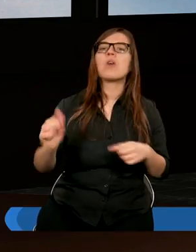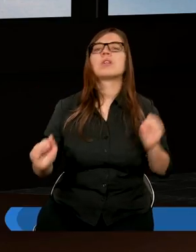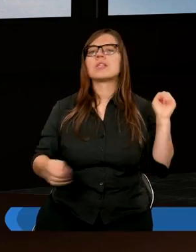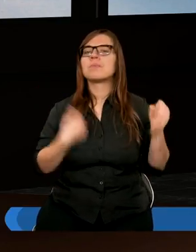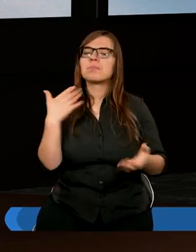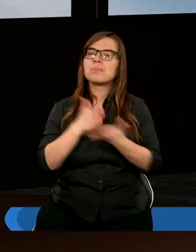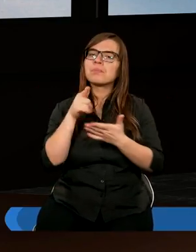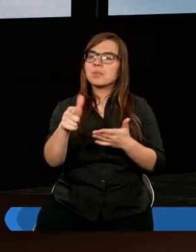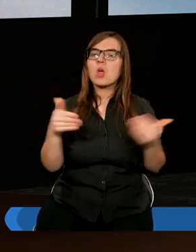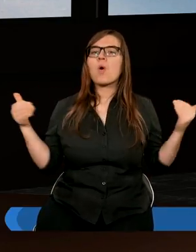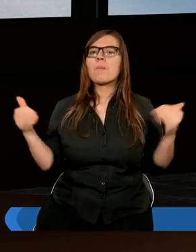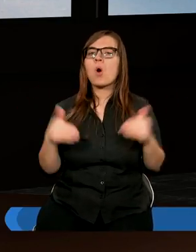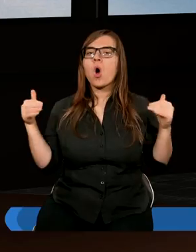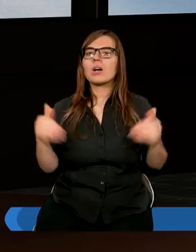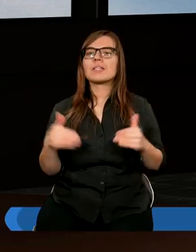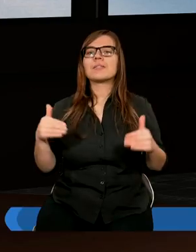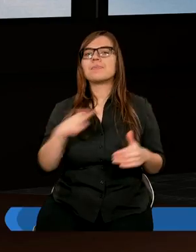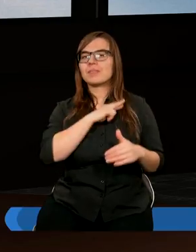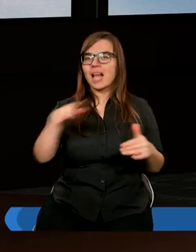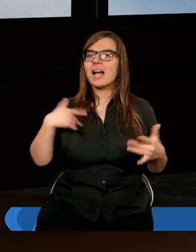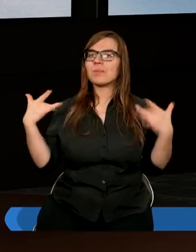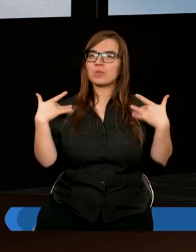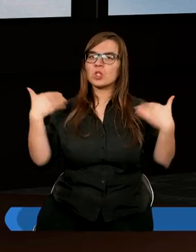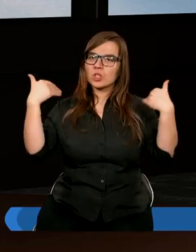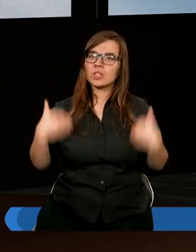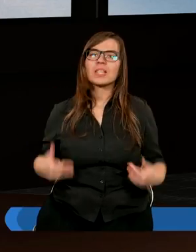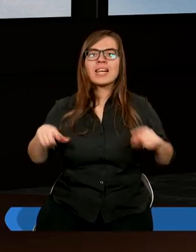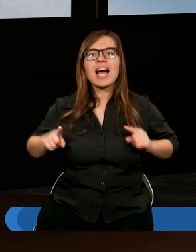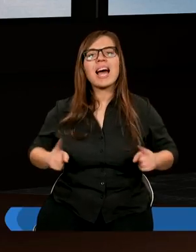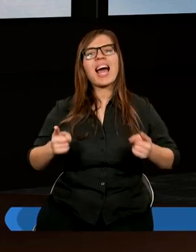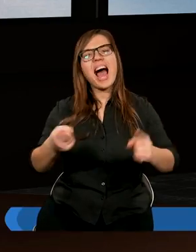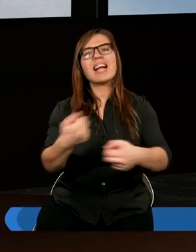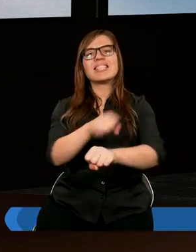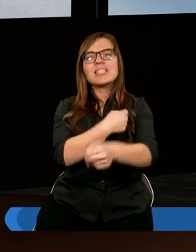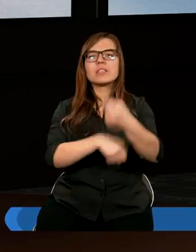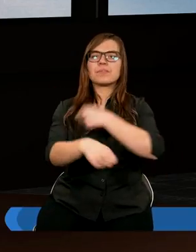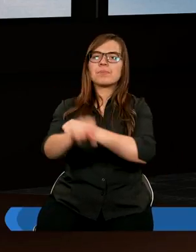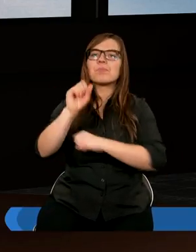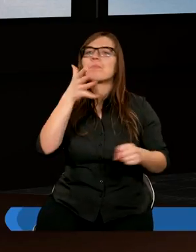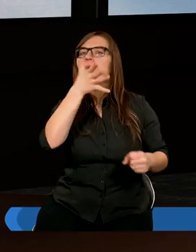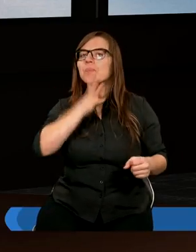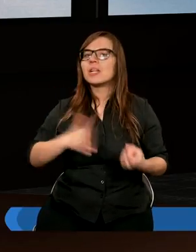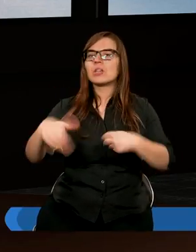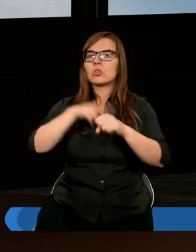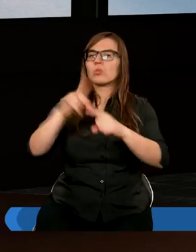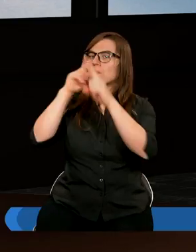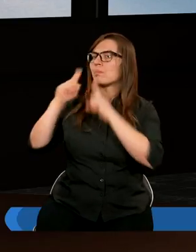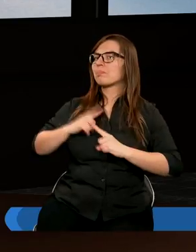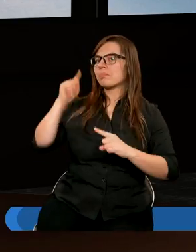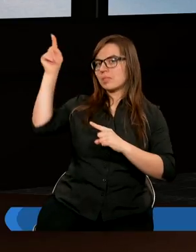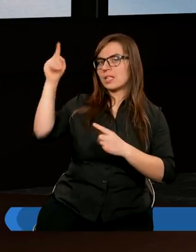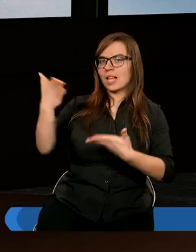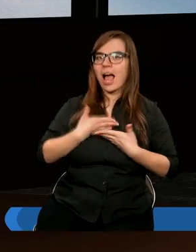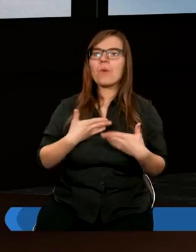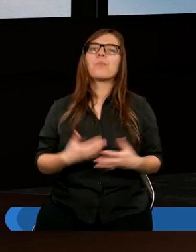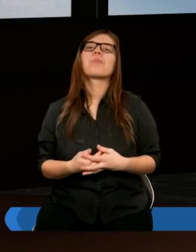przez to mogli w naszym życiu realizować misję, którą nam powierzyłeś.